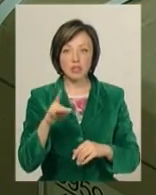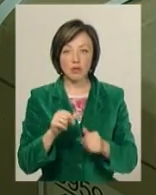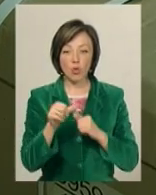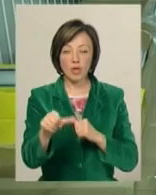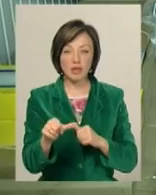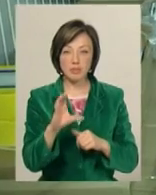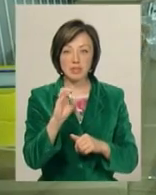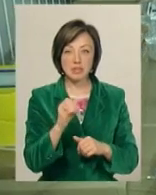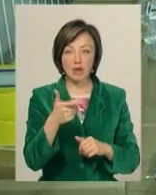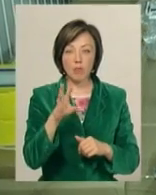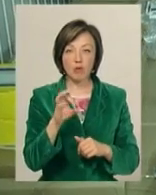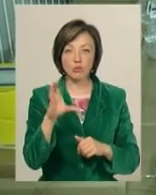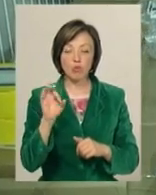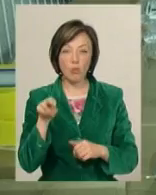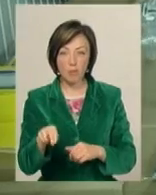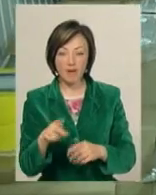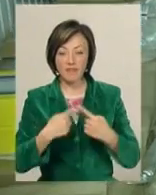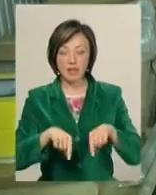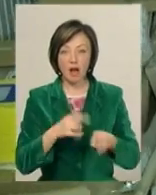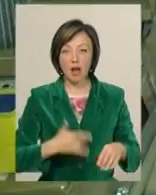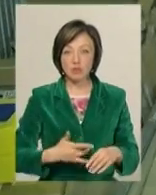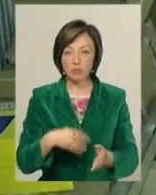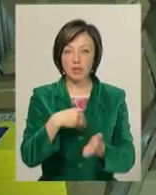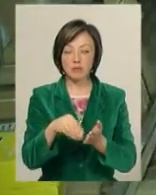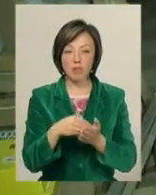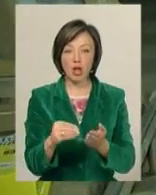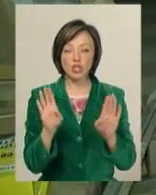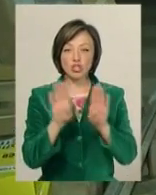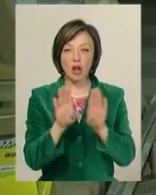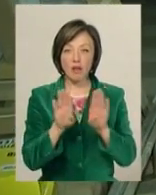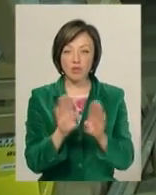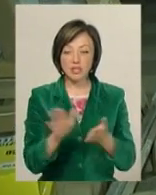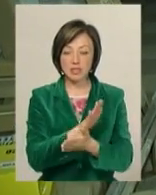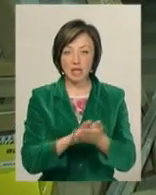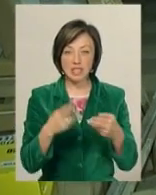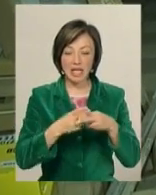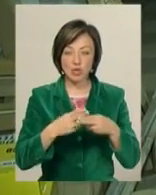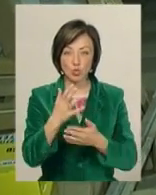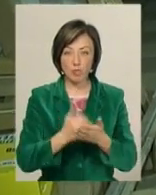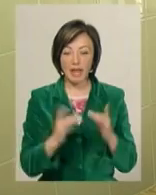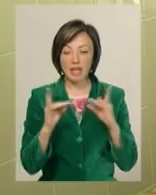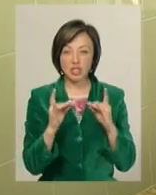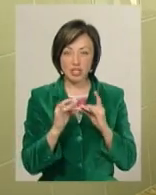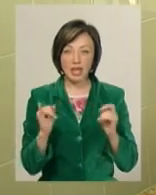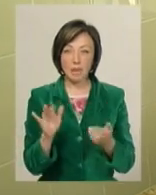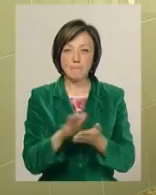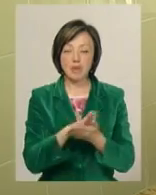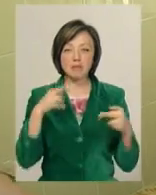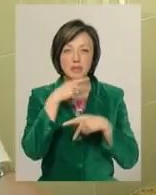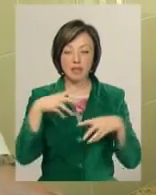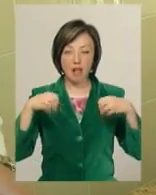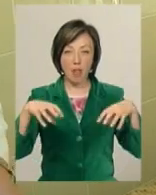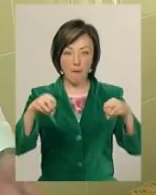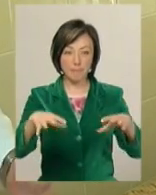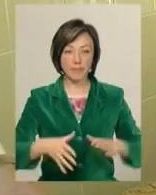Окрім сигмоскопа для відділення гастроентерології вони придбали шафу для стерилізації інструментів, ліжка та бактерицидні лампи. Тетяна